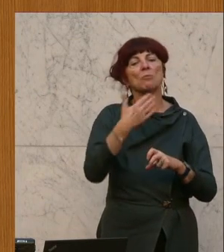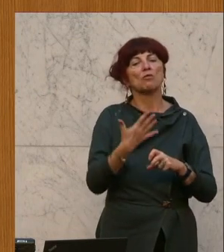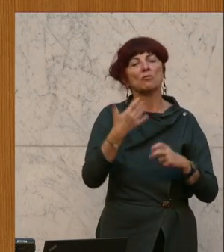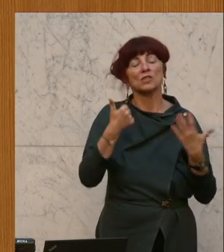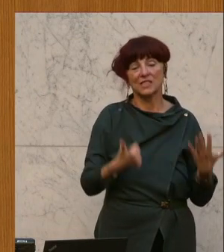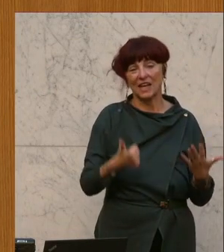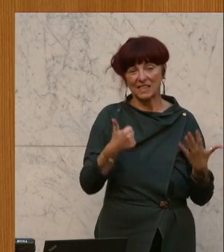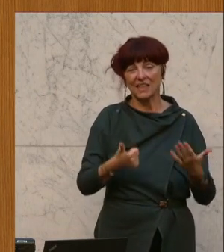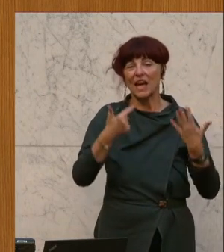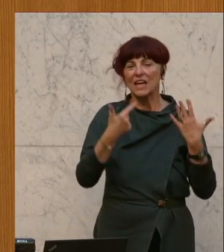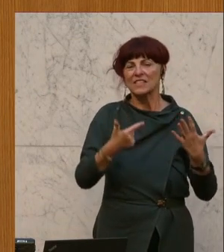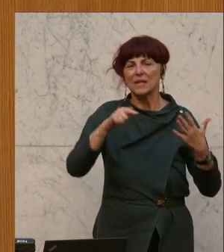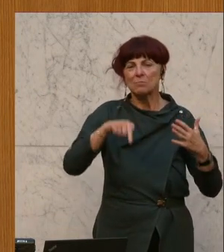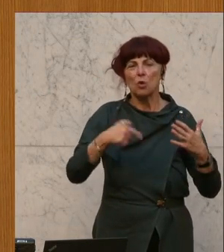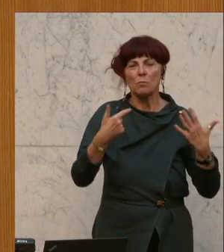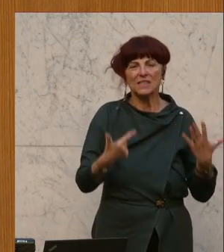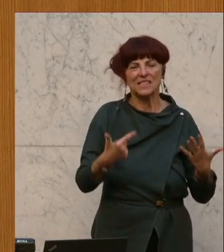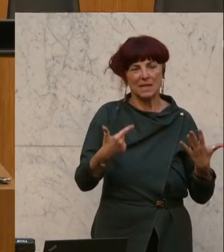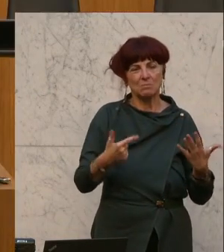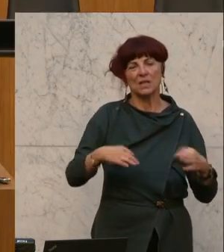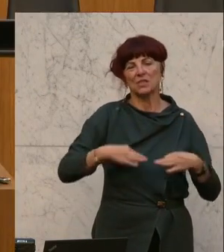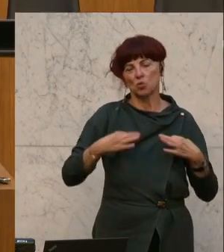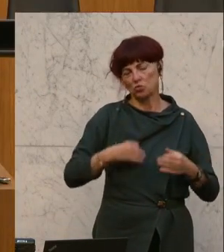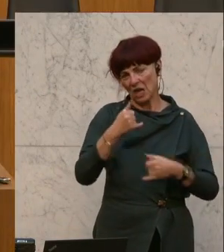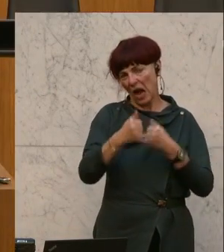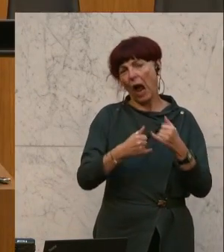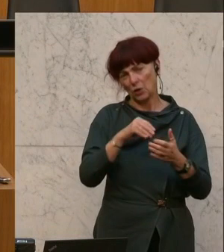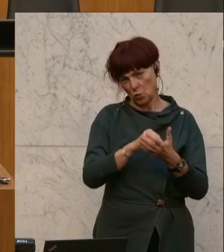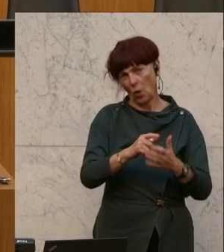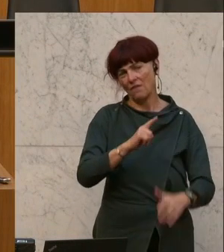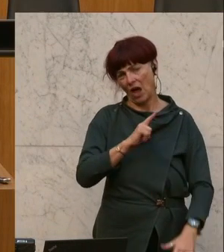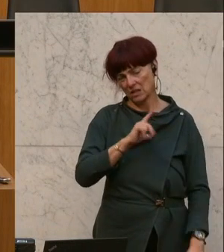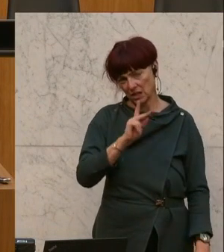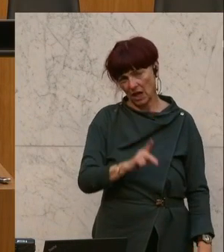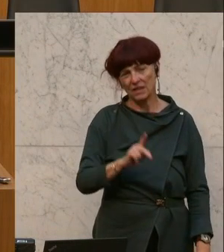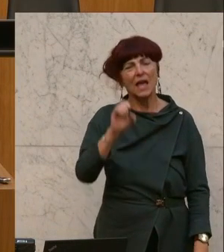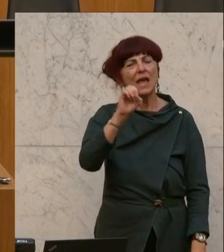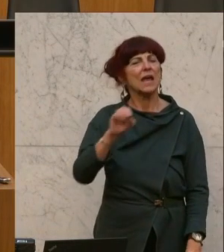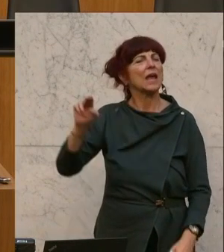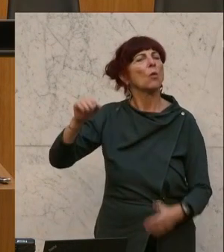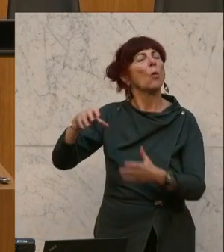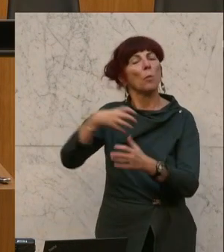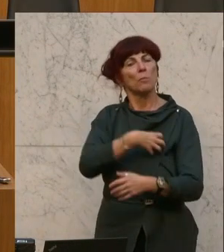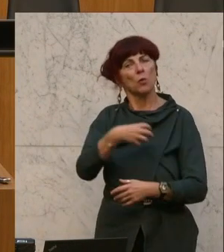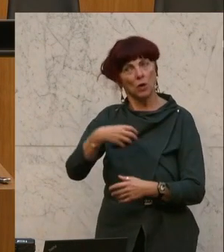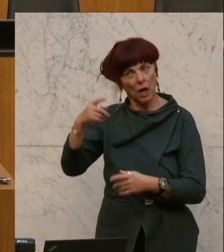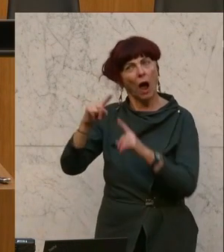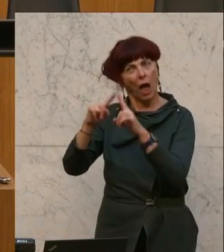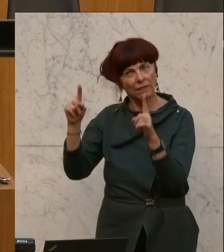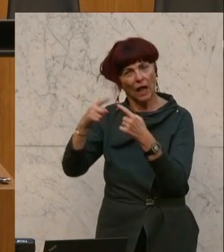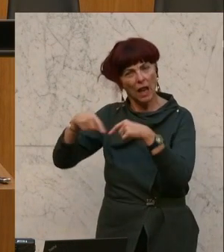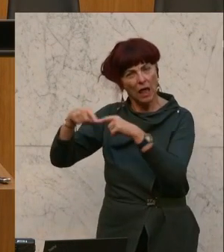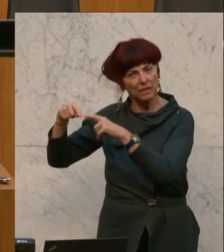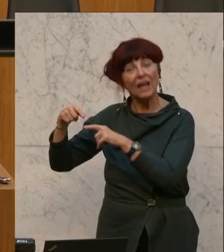7,7 gesunde Jahre noch zu erwarten haben, durchschnittliche EU-Bürger jedoch 10,3 gesunde Jahre